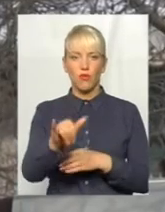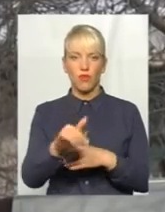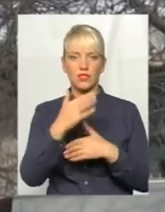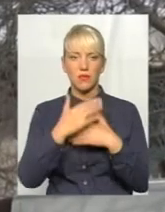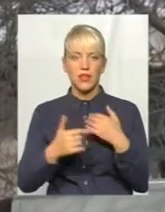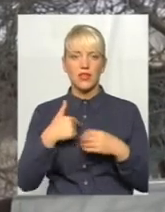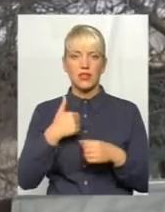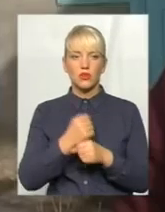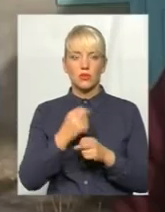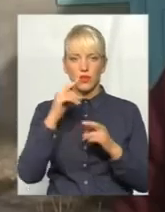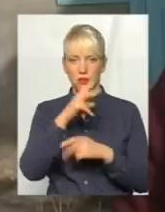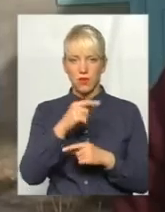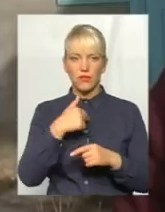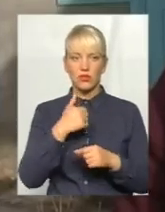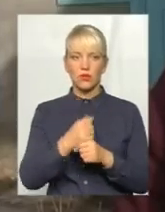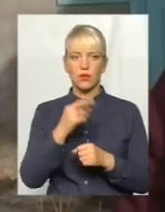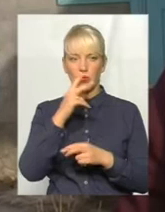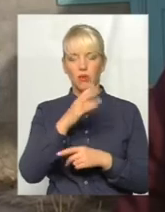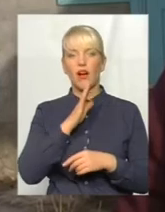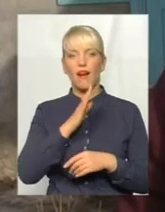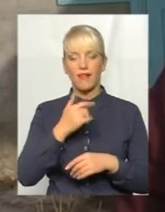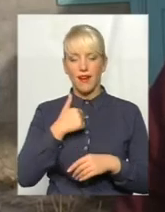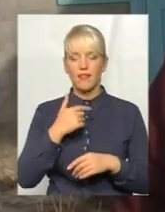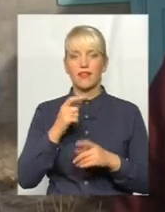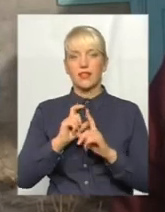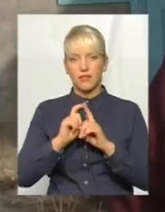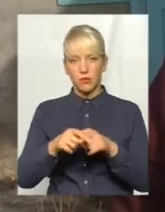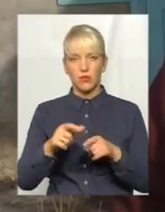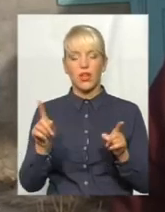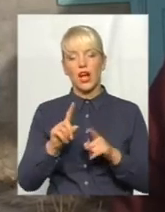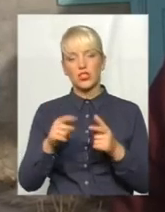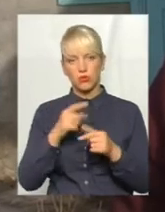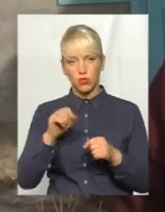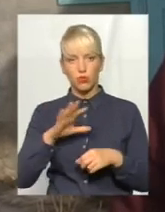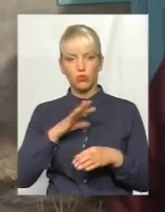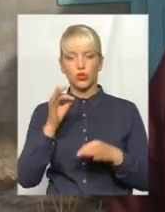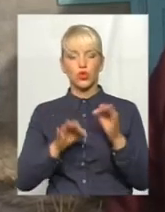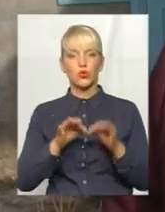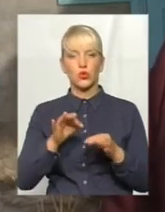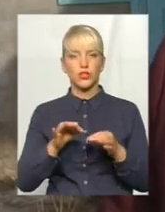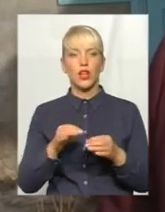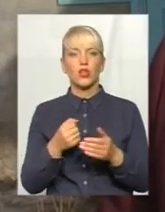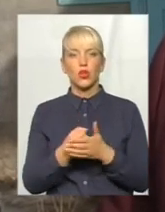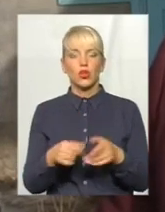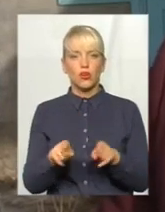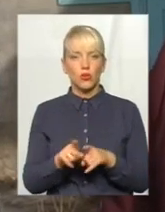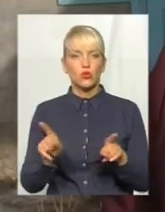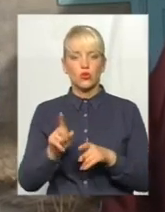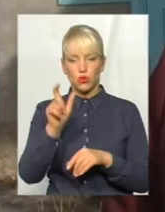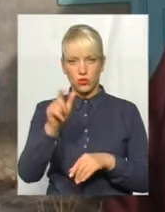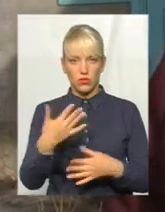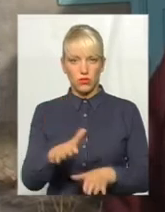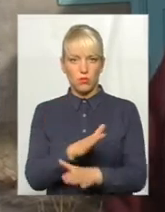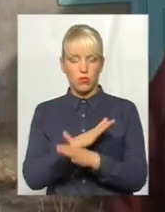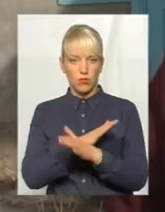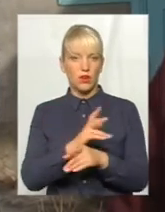неправильно, що я зробила помилку. А я їй відповіла, а хіба може допускатися помилка в суді до такої степені, щоб пішла людина з